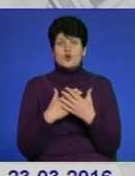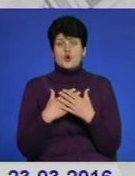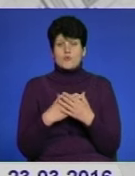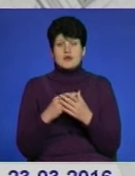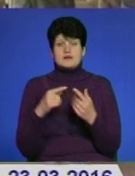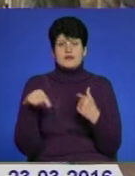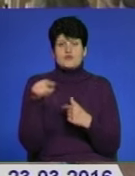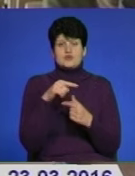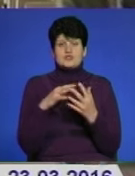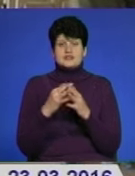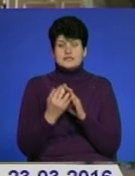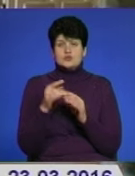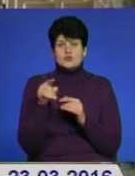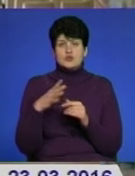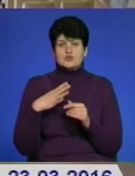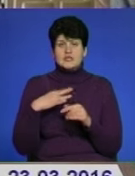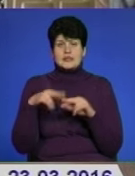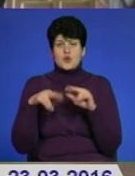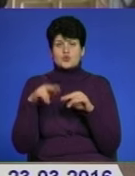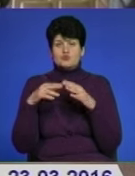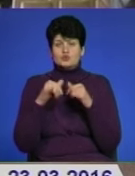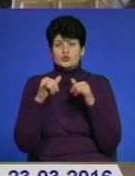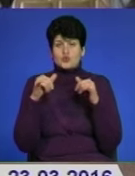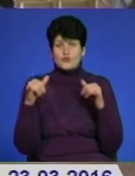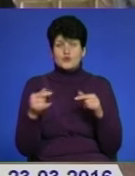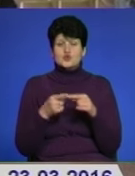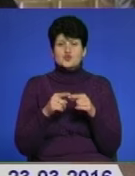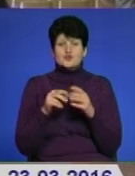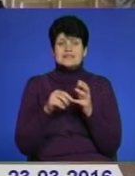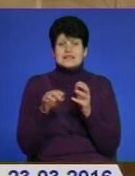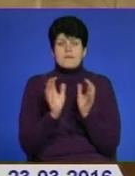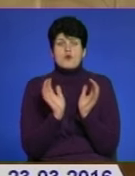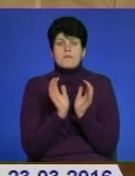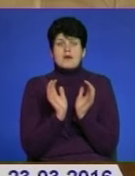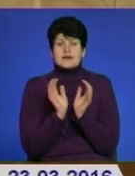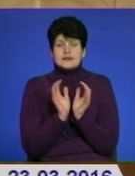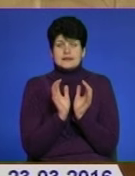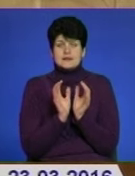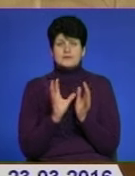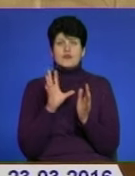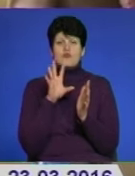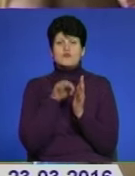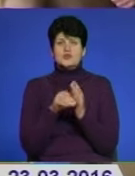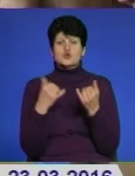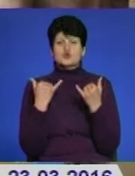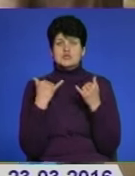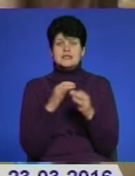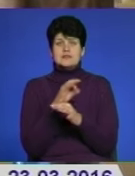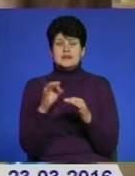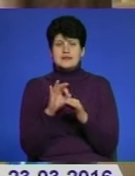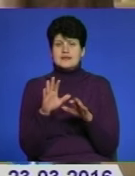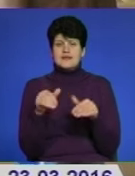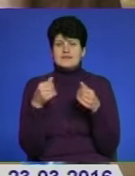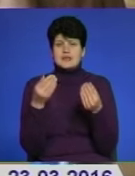навколишніх сіл, тоді й очікують на розбудову. Власницю землю роками й берегли для втілення сучасних проєктів, не віддаючи під